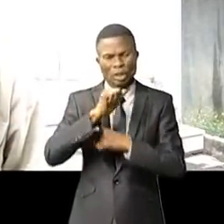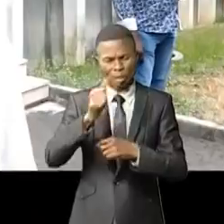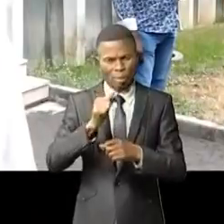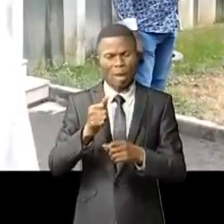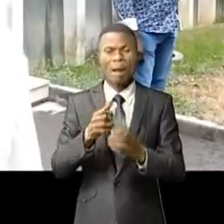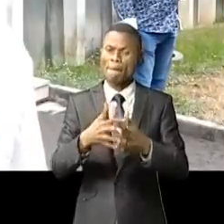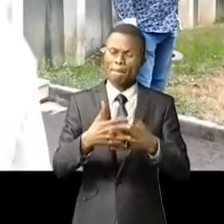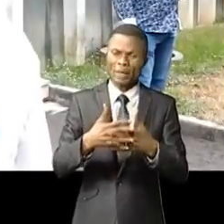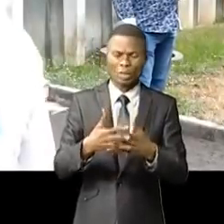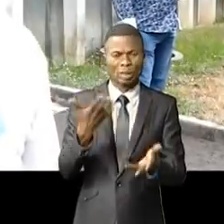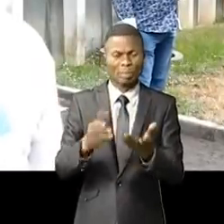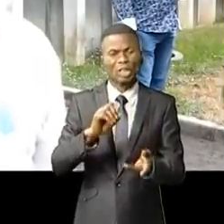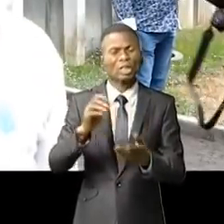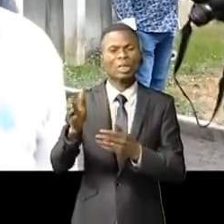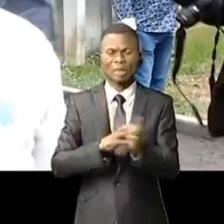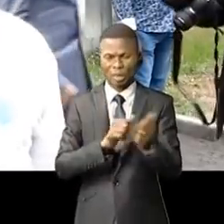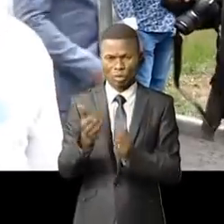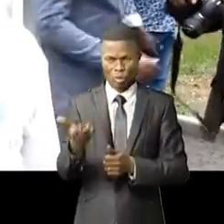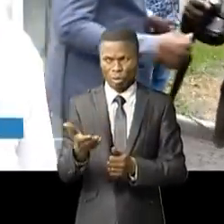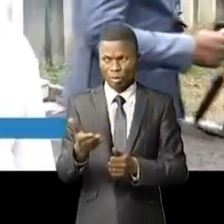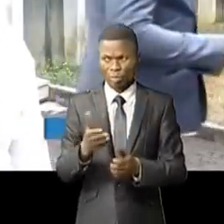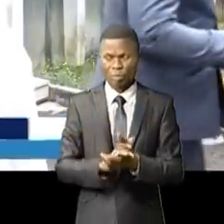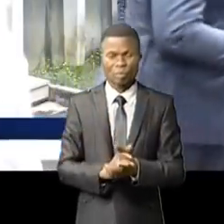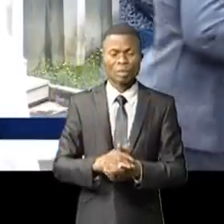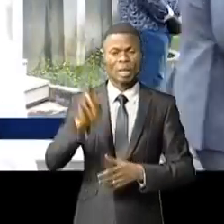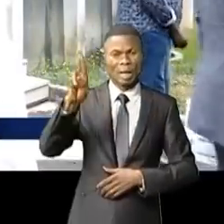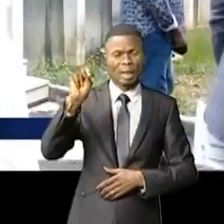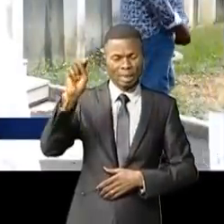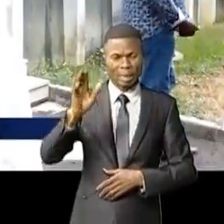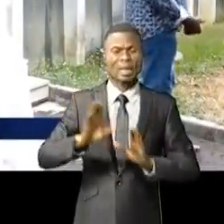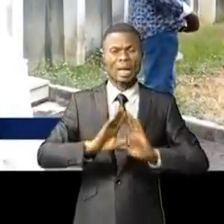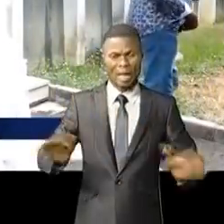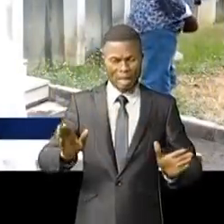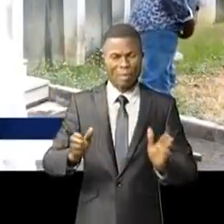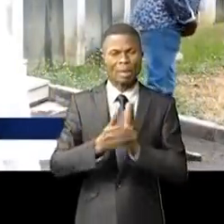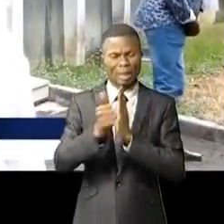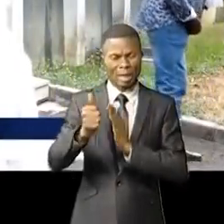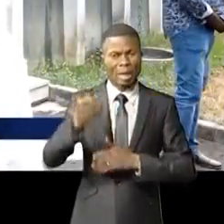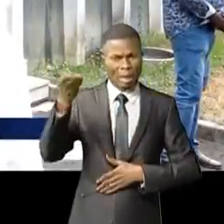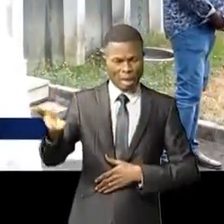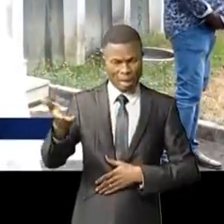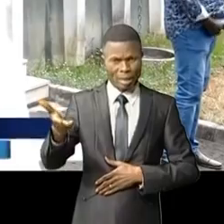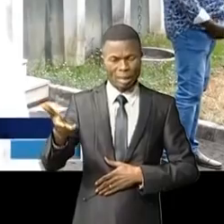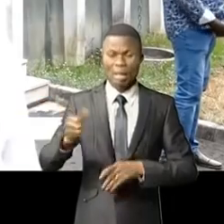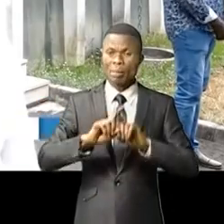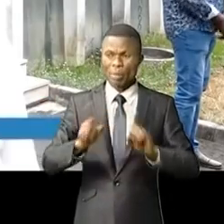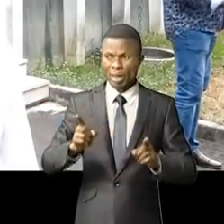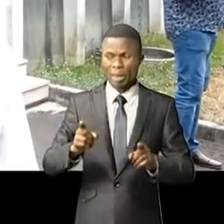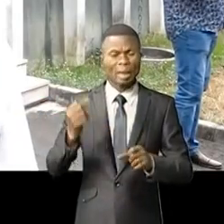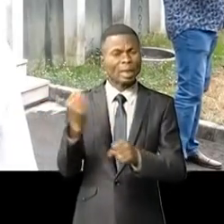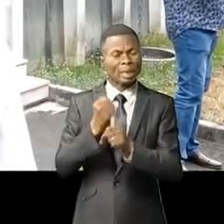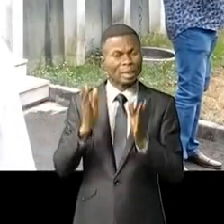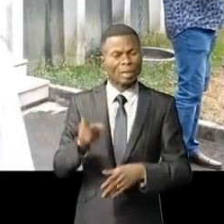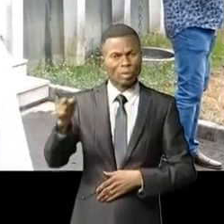changé. La RTNC regorge des compétences en la matière que vous ne trouvez nulle part, mais ces gens-là